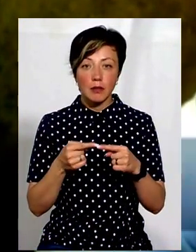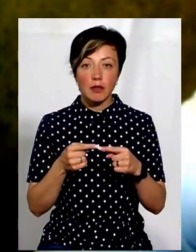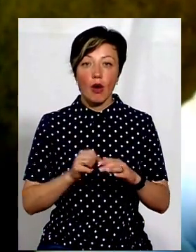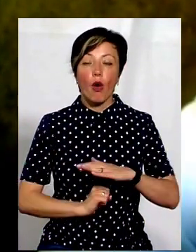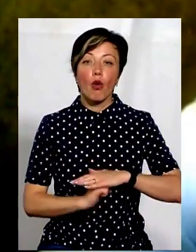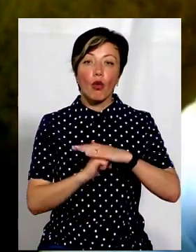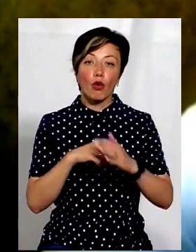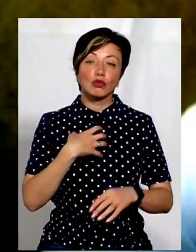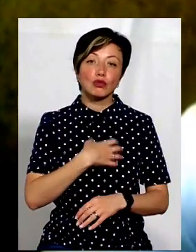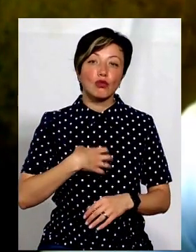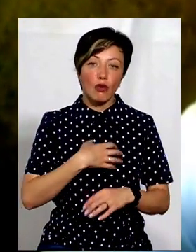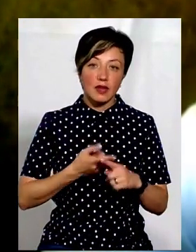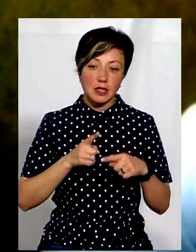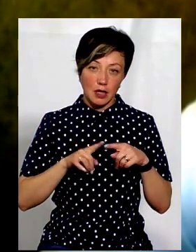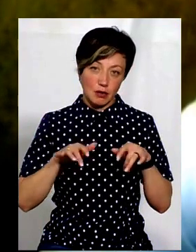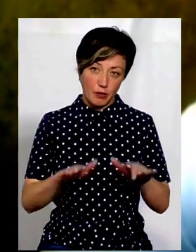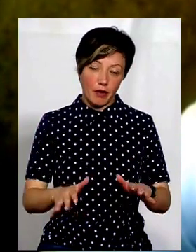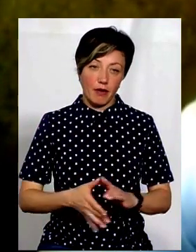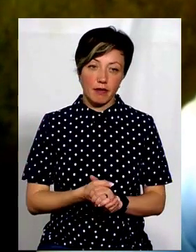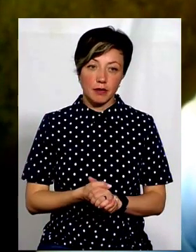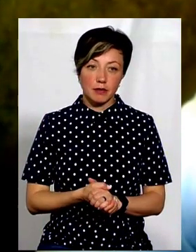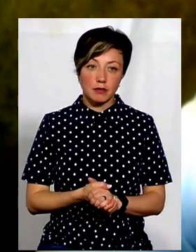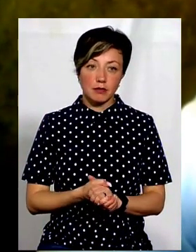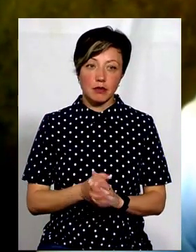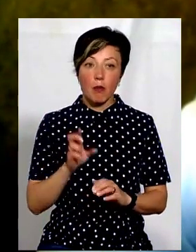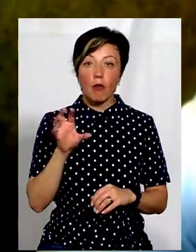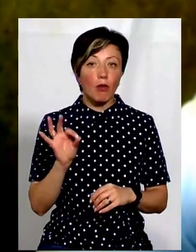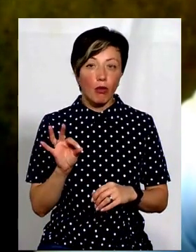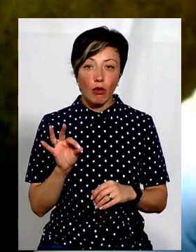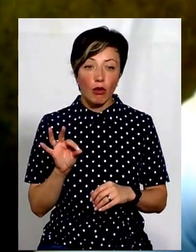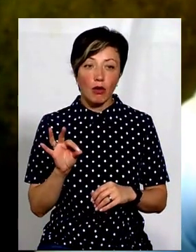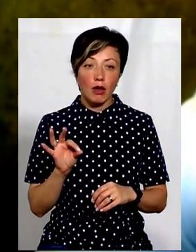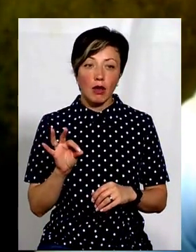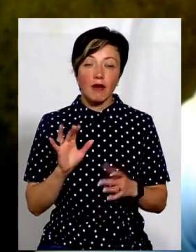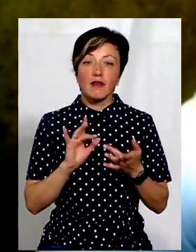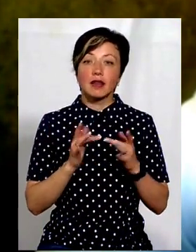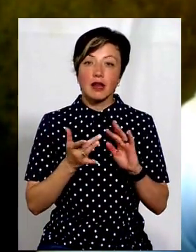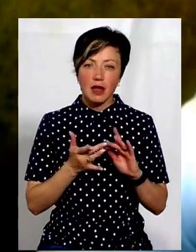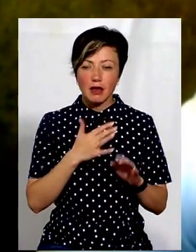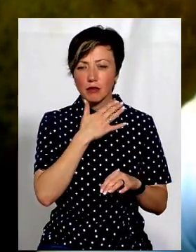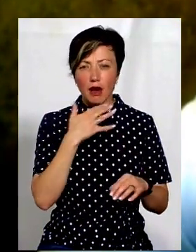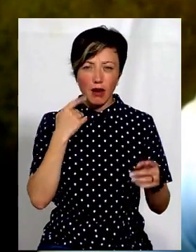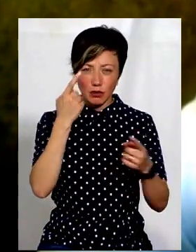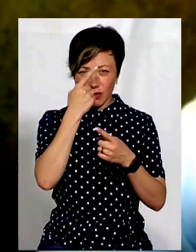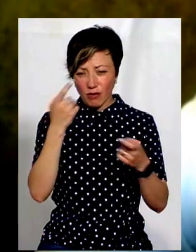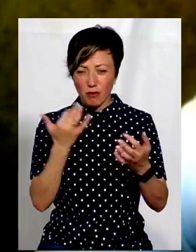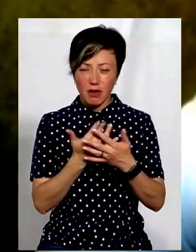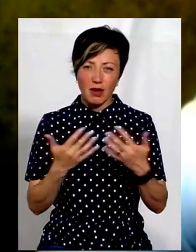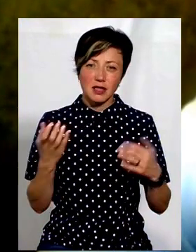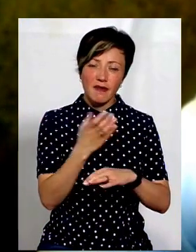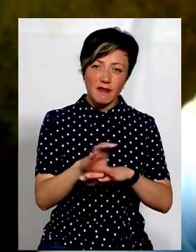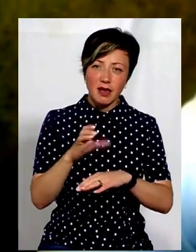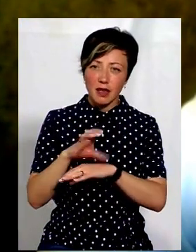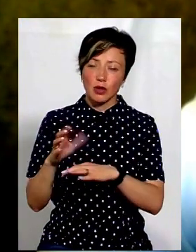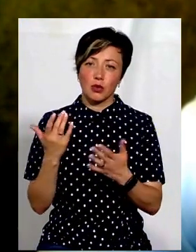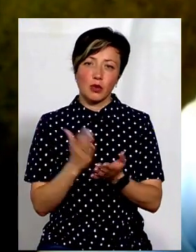ази, основи цієї справи. Тому що, в принципі, в інтернеті є дуже багато інформації, багато відео,